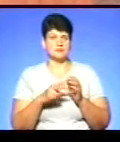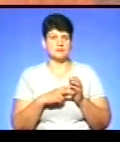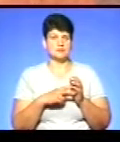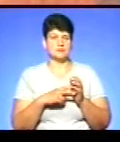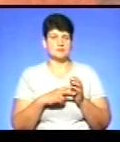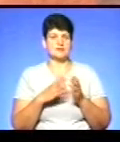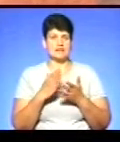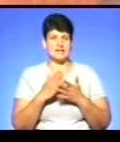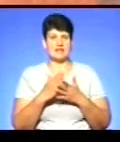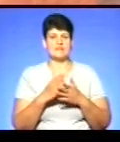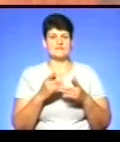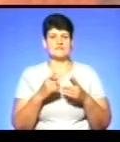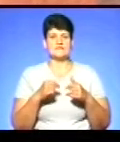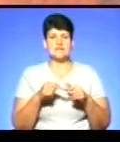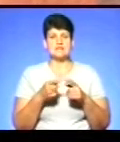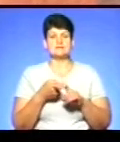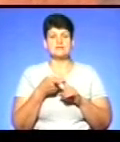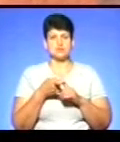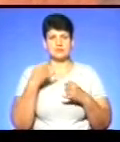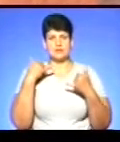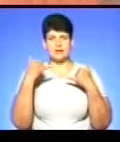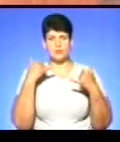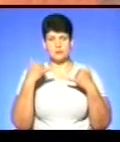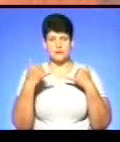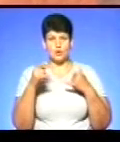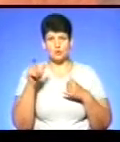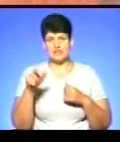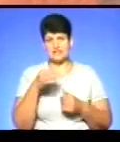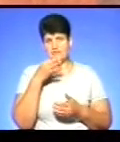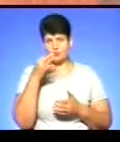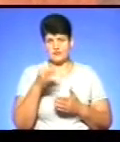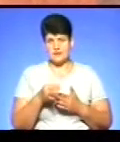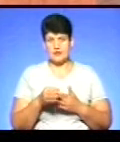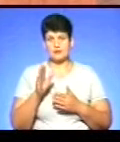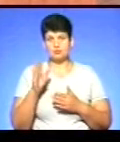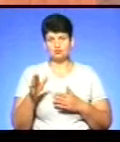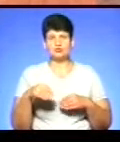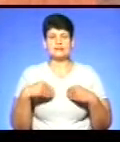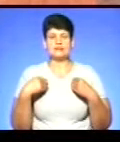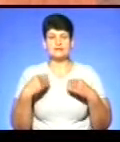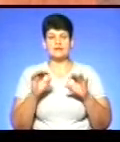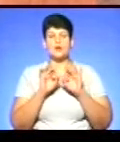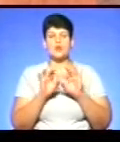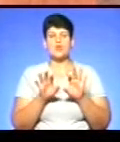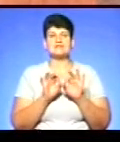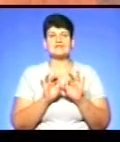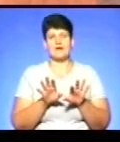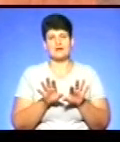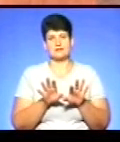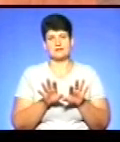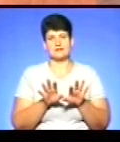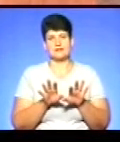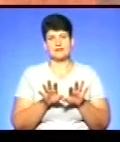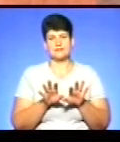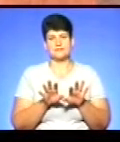комунікації, телебачення, людина відповідальна, буде надавати роз'яснення по гарячій